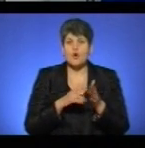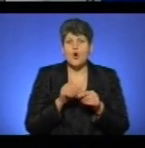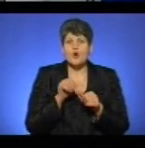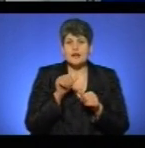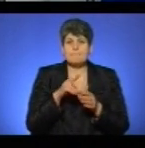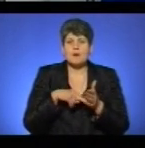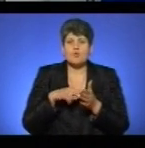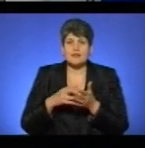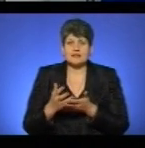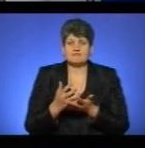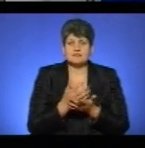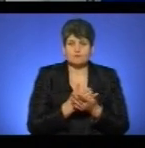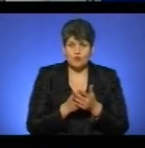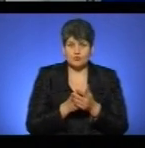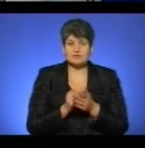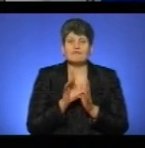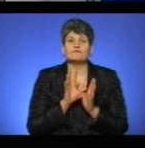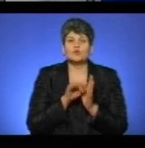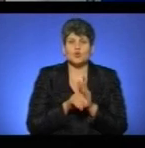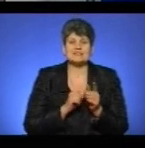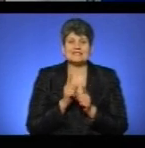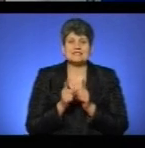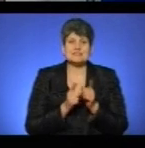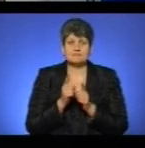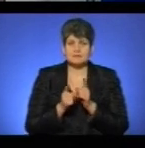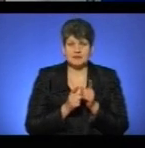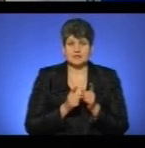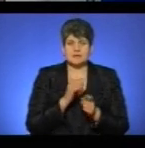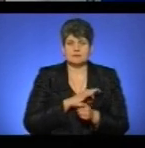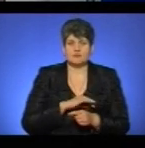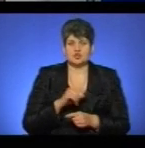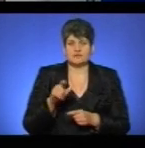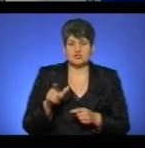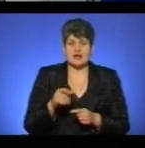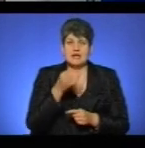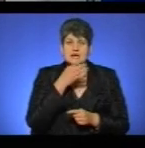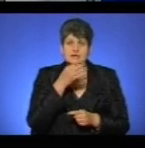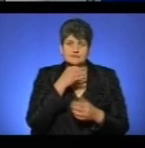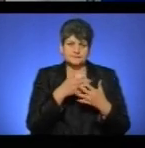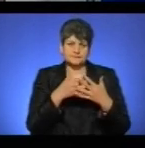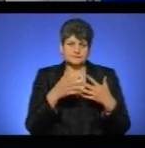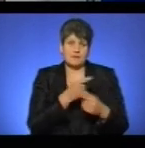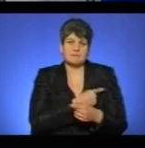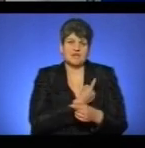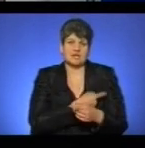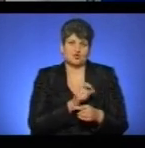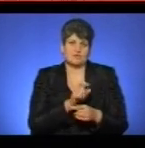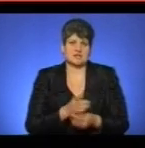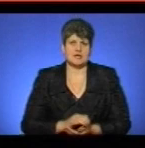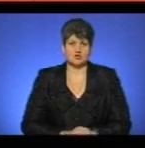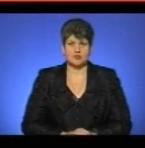податків і зборів, який, зокрема, вносить зміни до вимог спозивача щодо лікарських засобів і виробів медичного призначення.